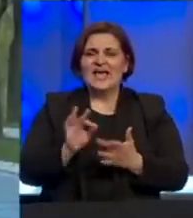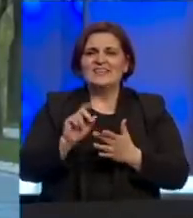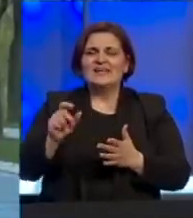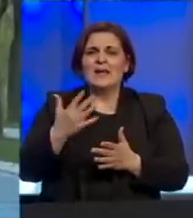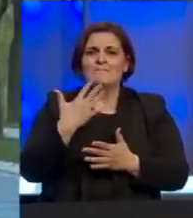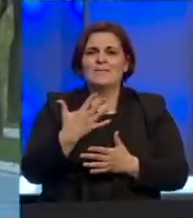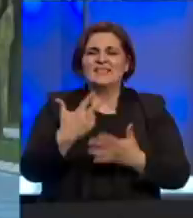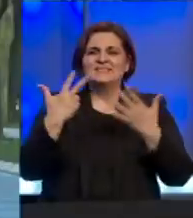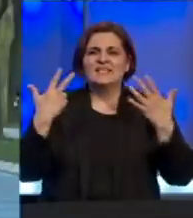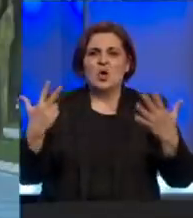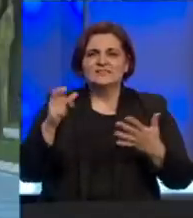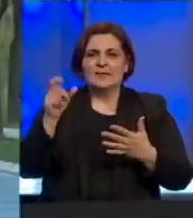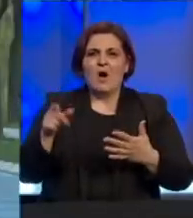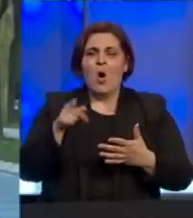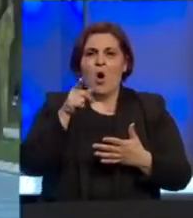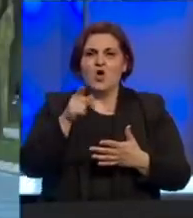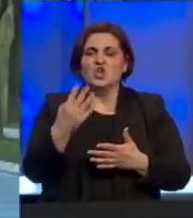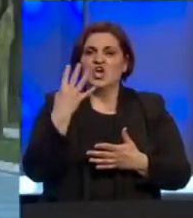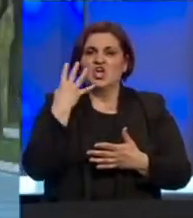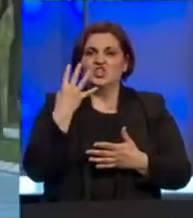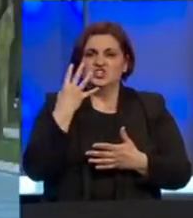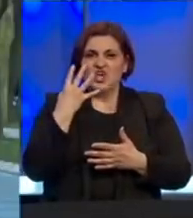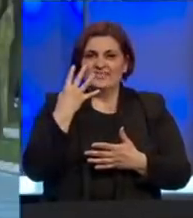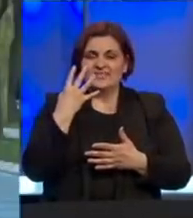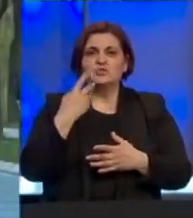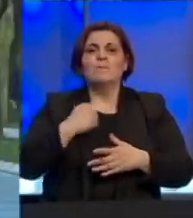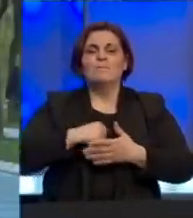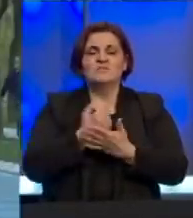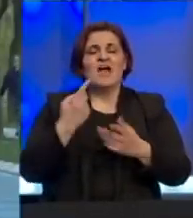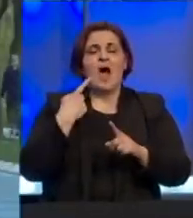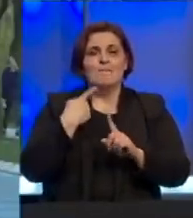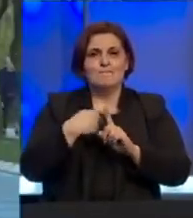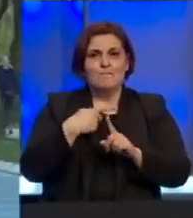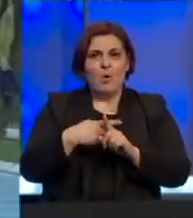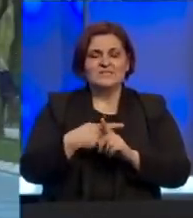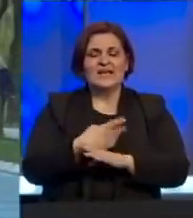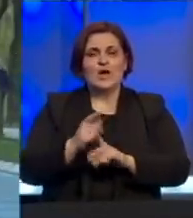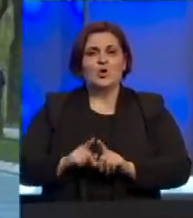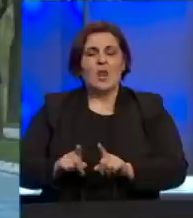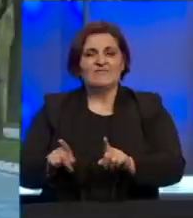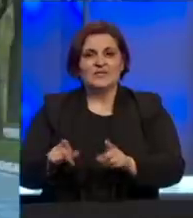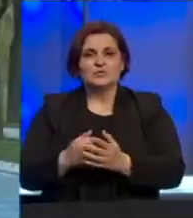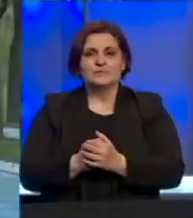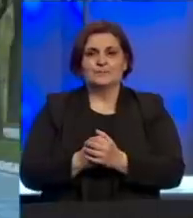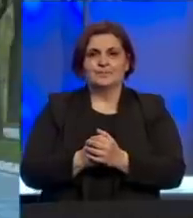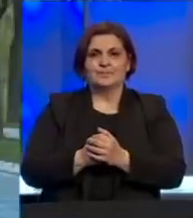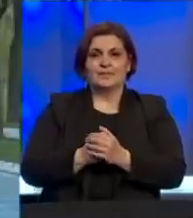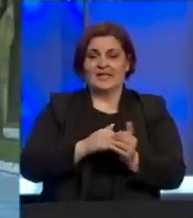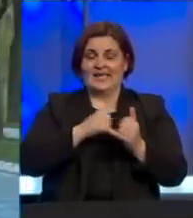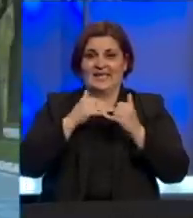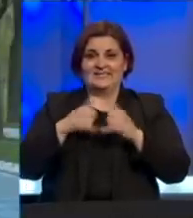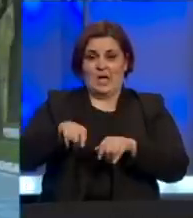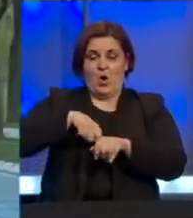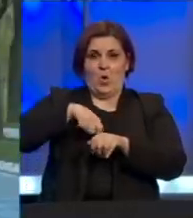58 uzoraka. Od toga 4 uzorka potvrđena su kao pozitivna na COVID-19. Do sada